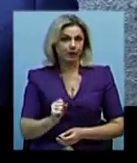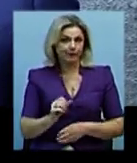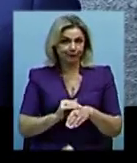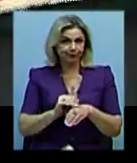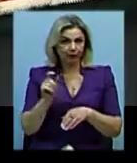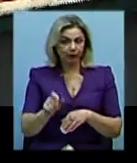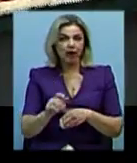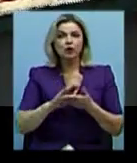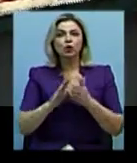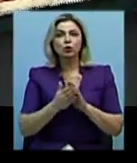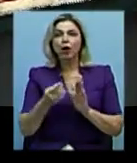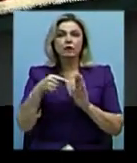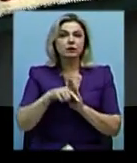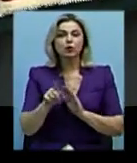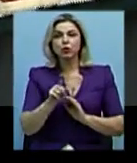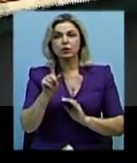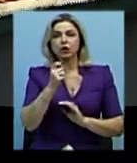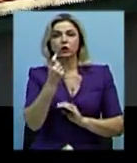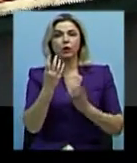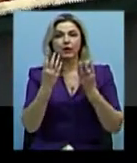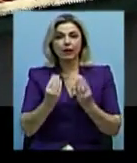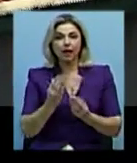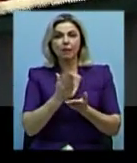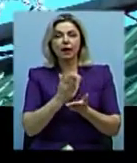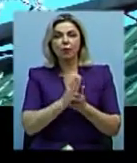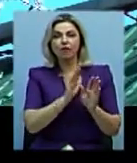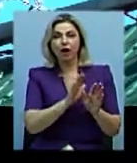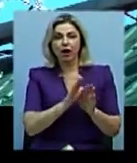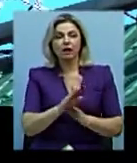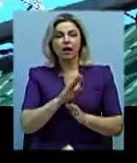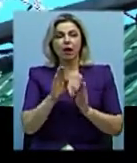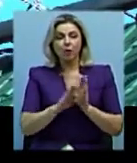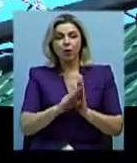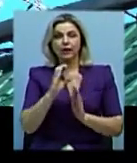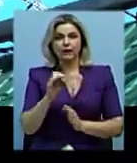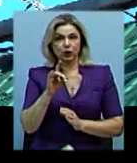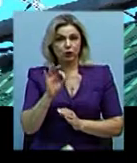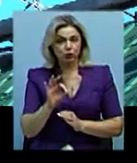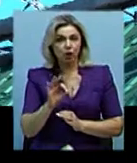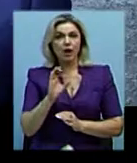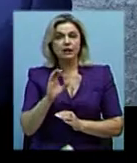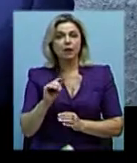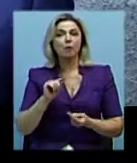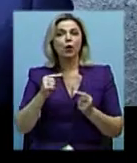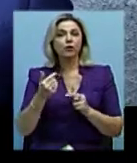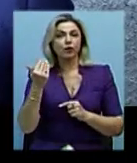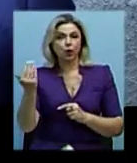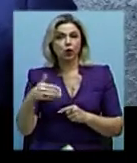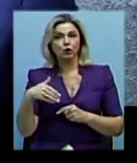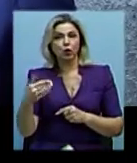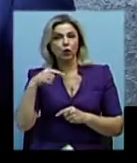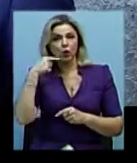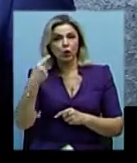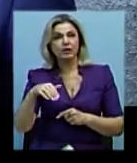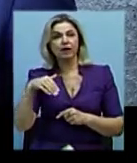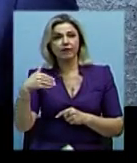Ситуація полягає в тому, що за 100 днів перебування Мовли Ісаєвича під екстрадиційним арештом з протилежної сторони від Російської Федерації не